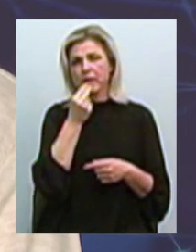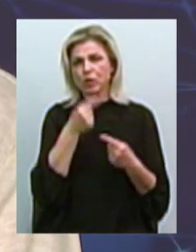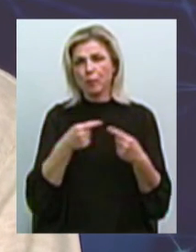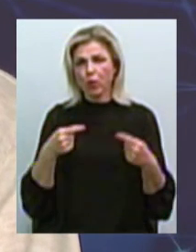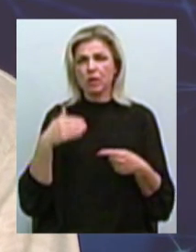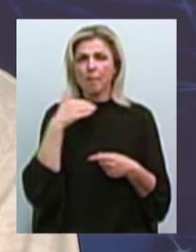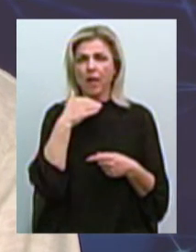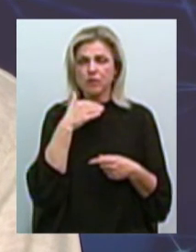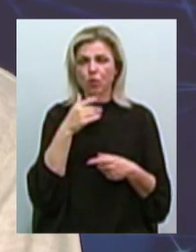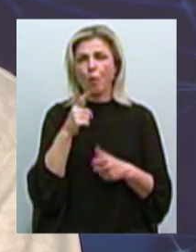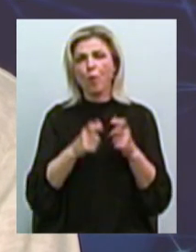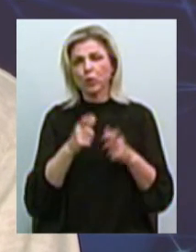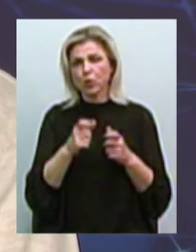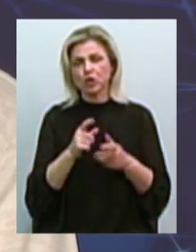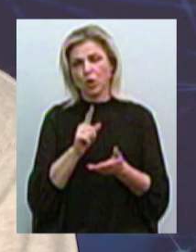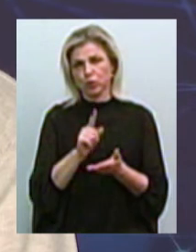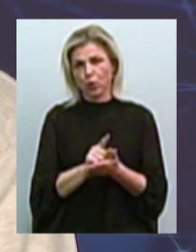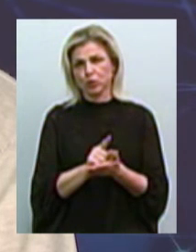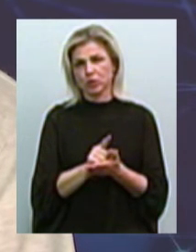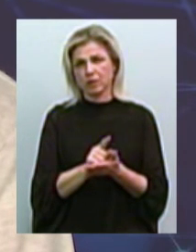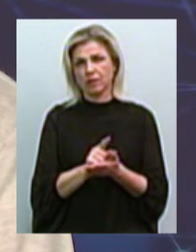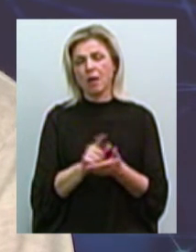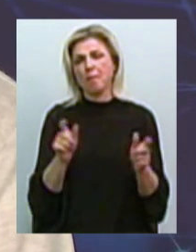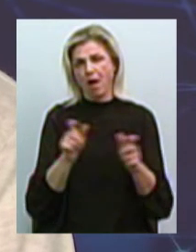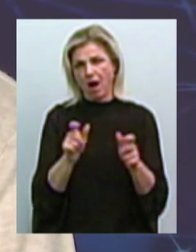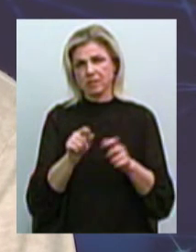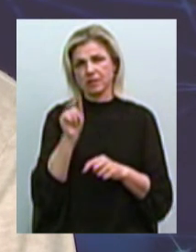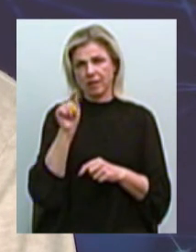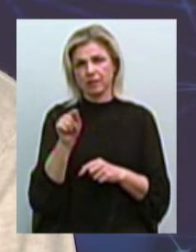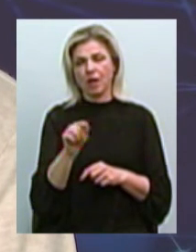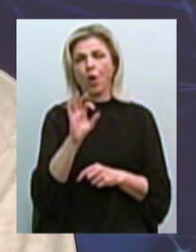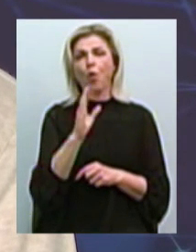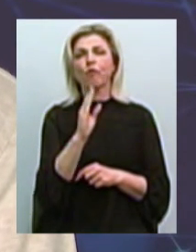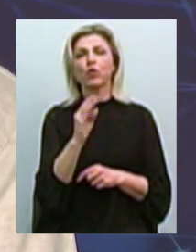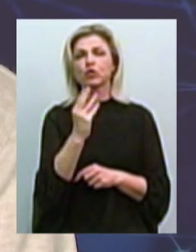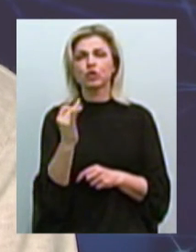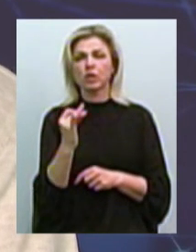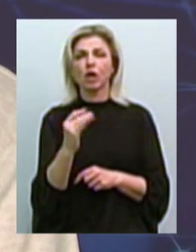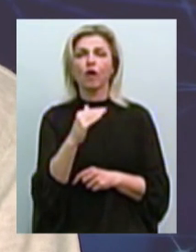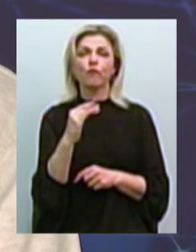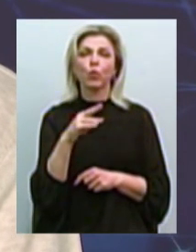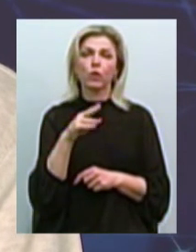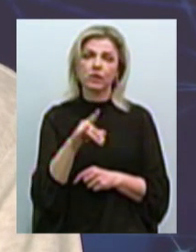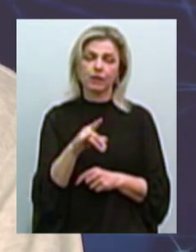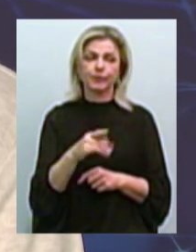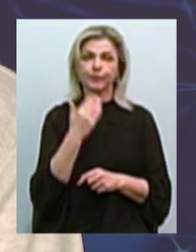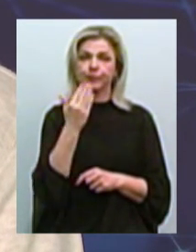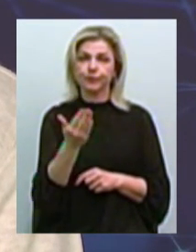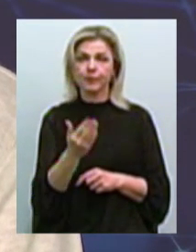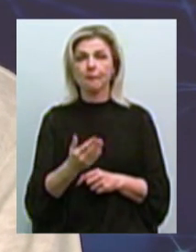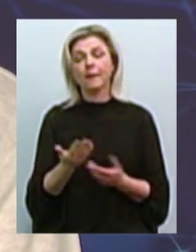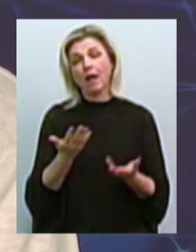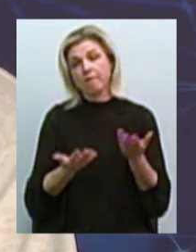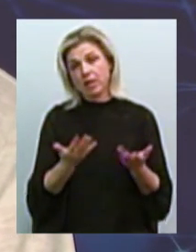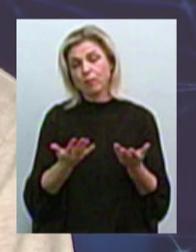продукти, молочні продукти, дожні йти, ну, в магазини. А овочі, фрукти? Овочі, фрукти, можливо,